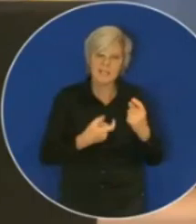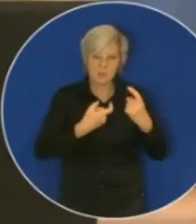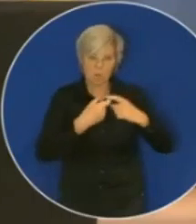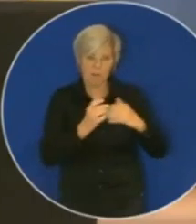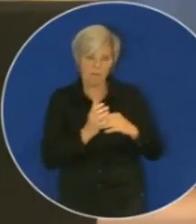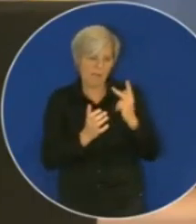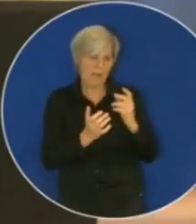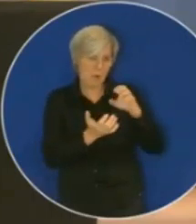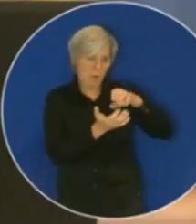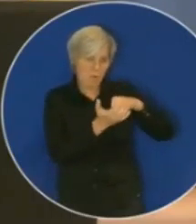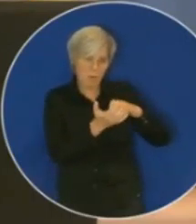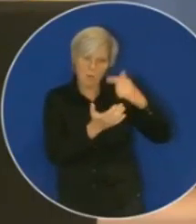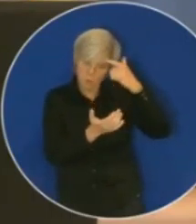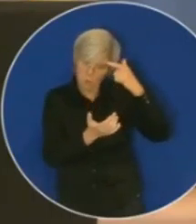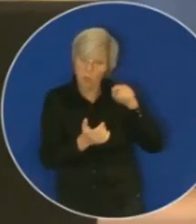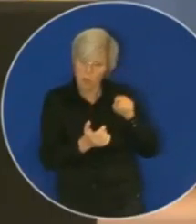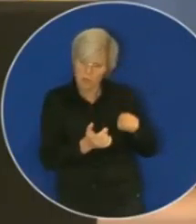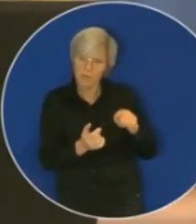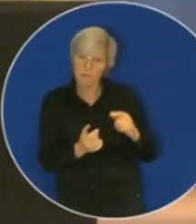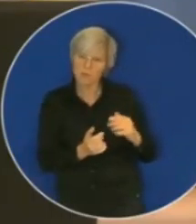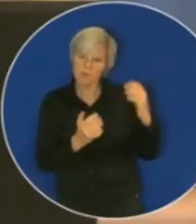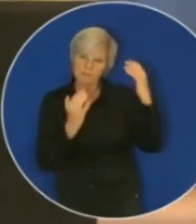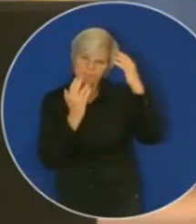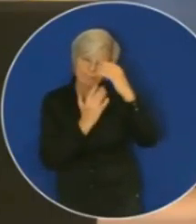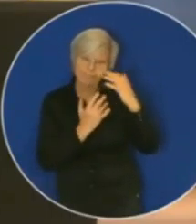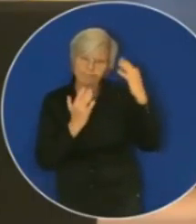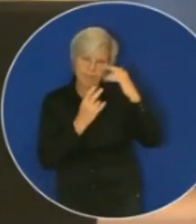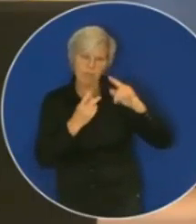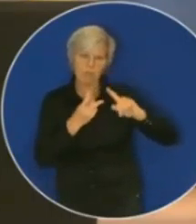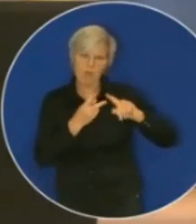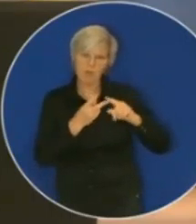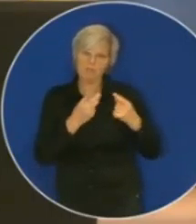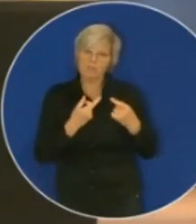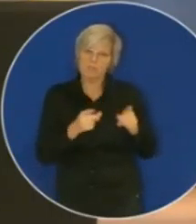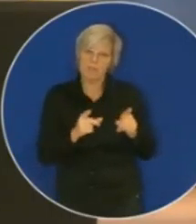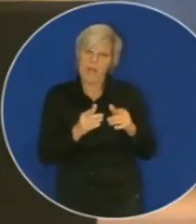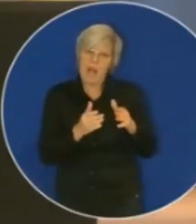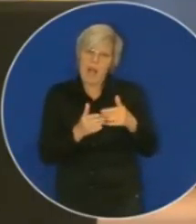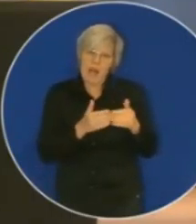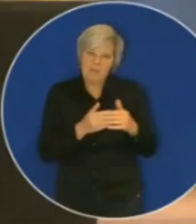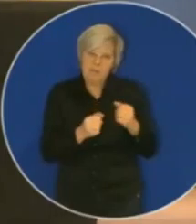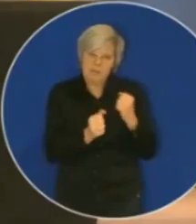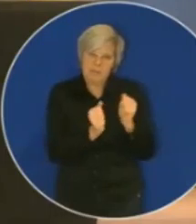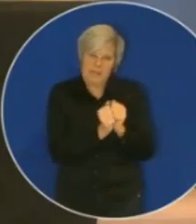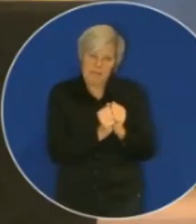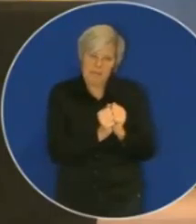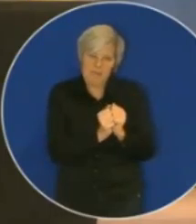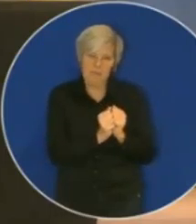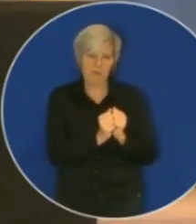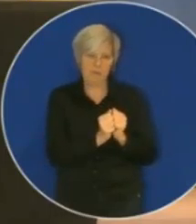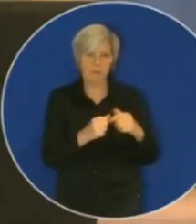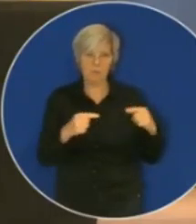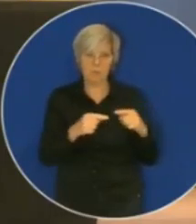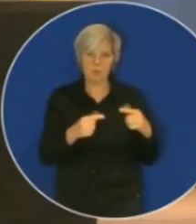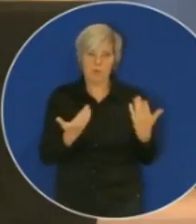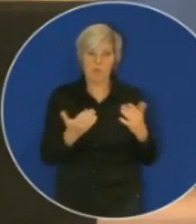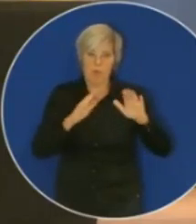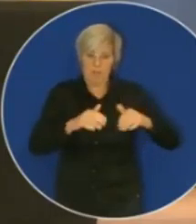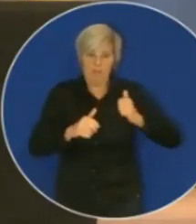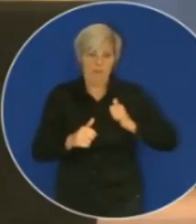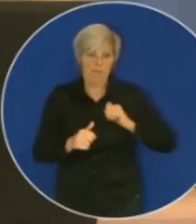kommunen så tror jag att man får reflektera över ett litet annat arbetssätt än vad vi hittills har använt oss av.